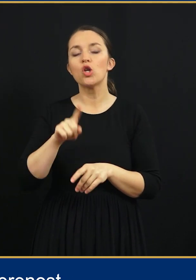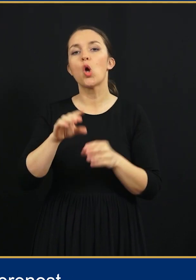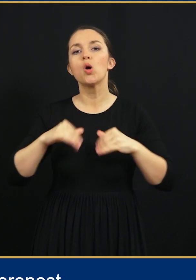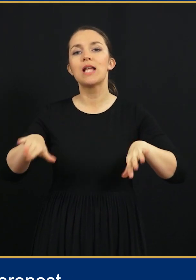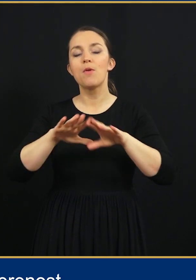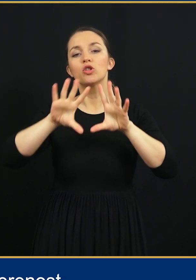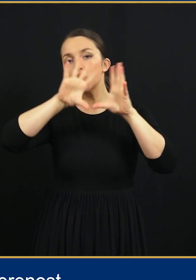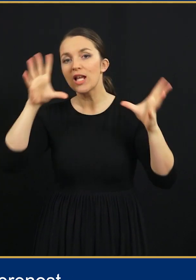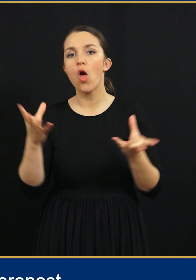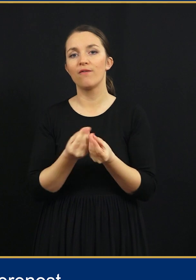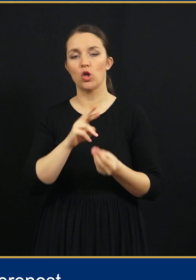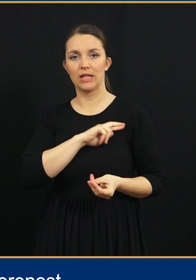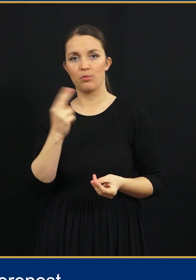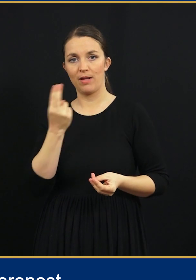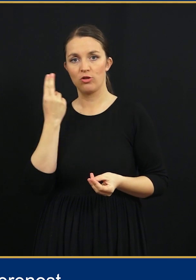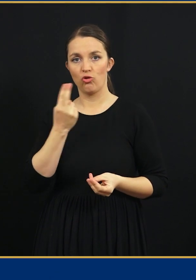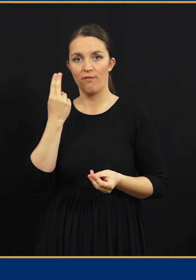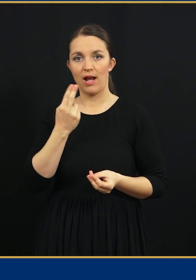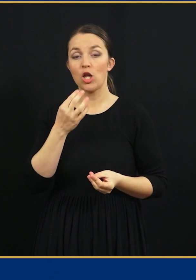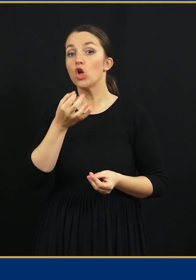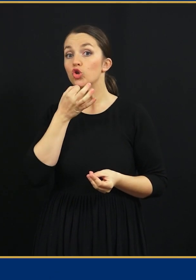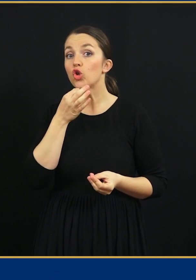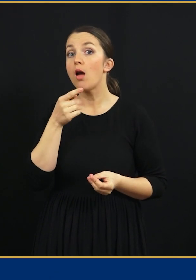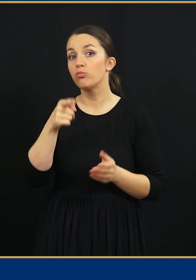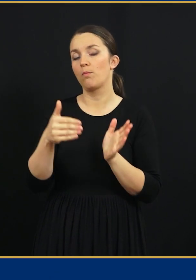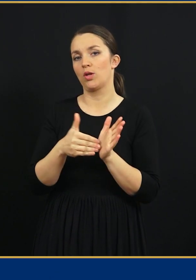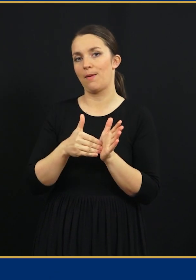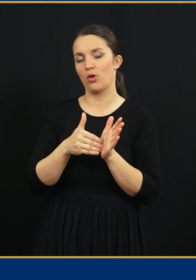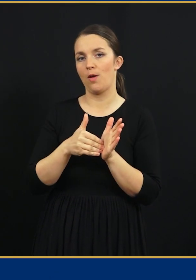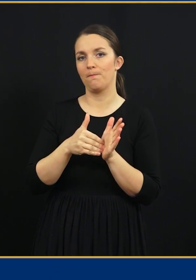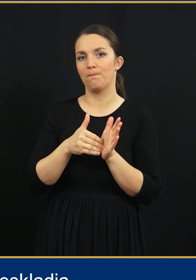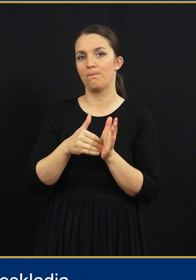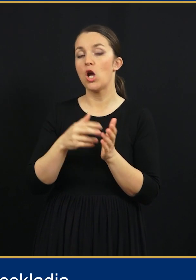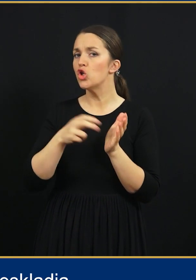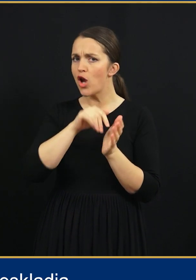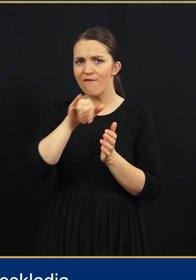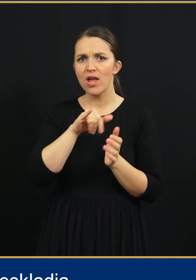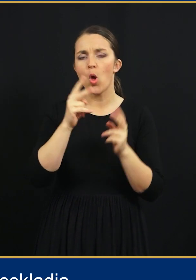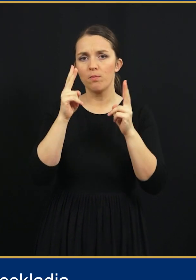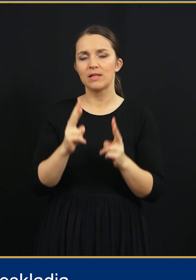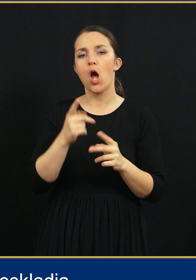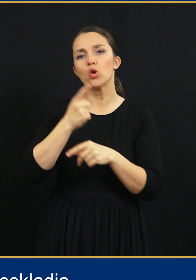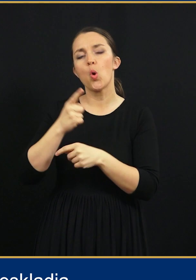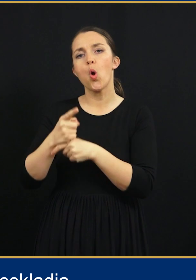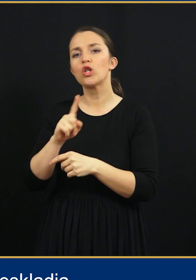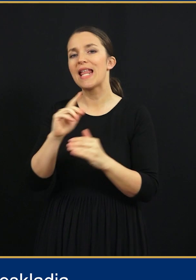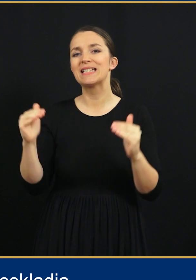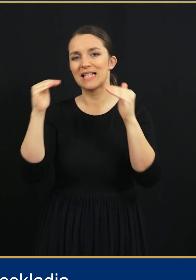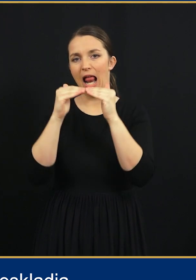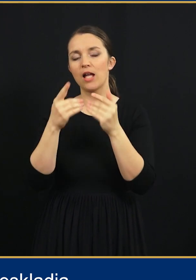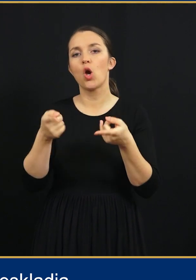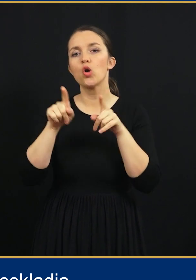ozemljsko celovitost Republike Slovenije, če bi bilo to potrebno. Še vedno pa obstajajo določena